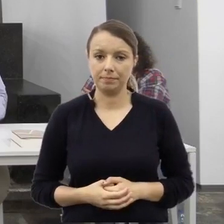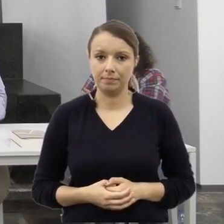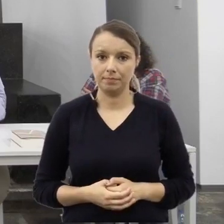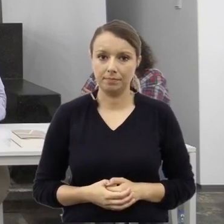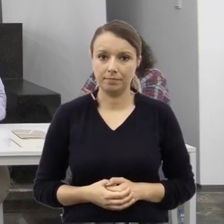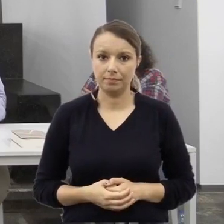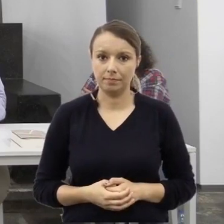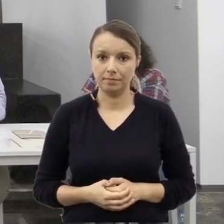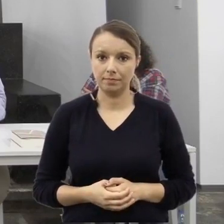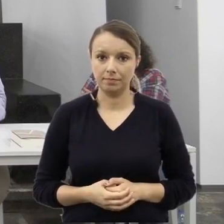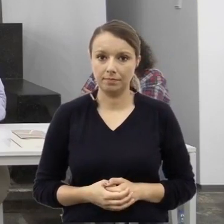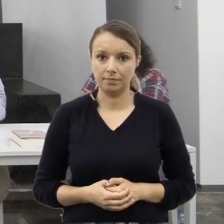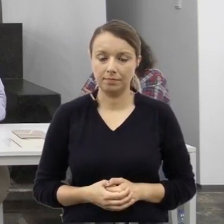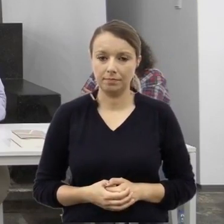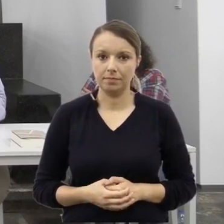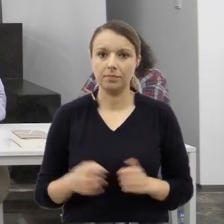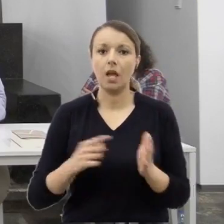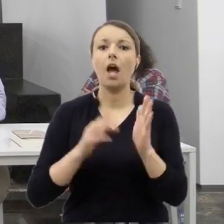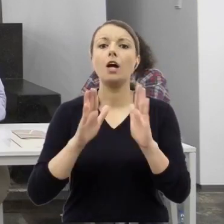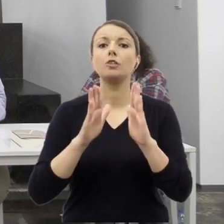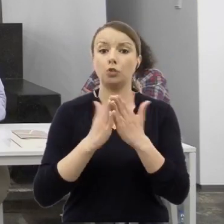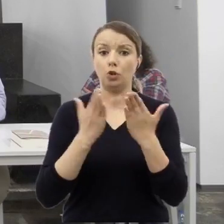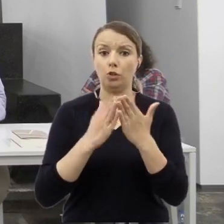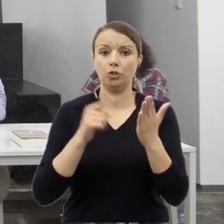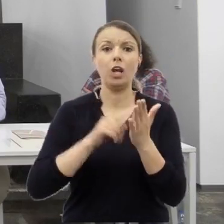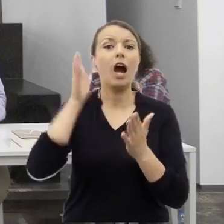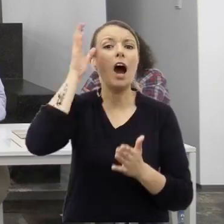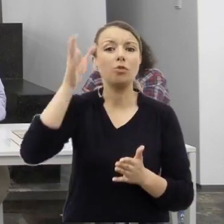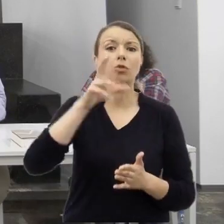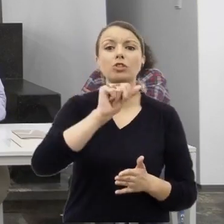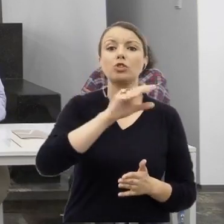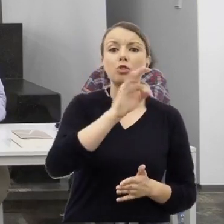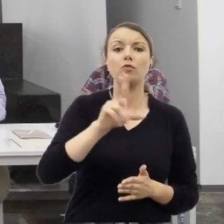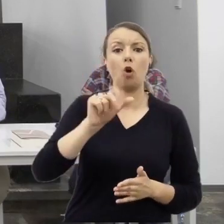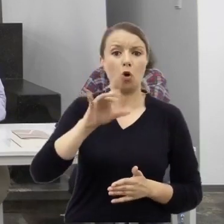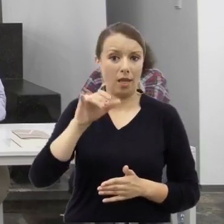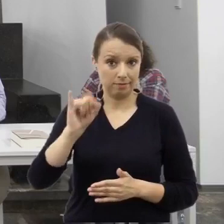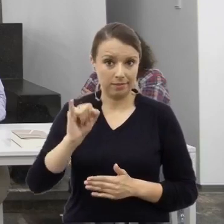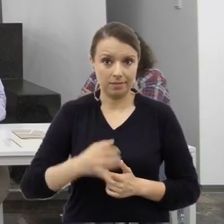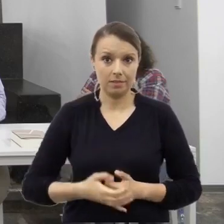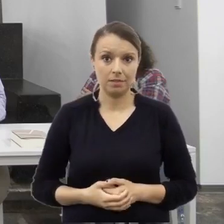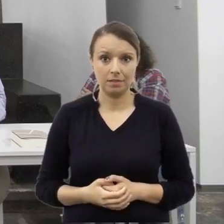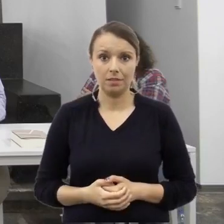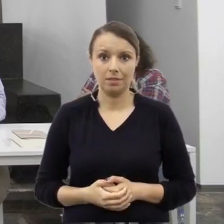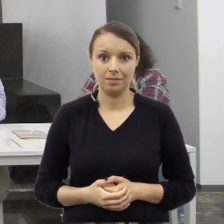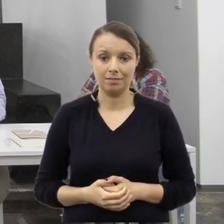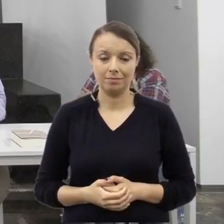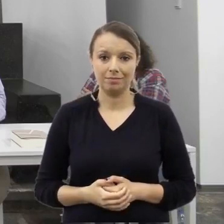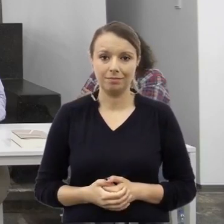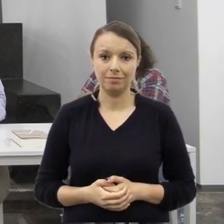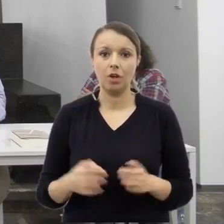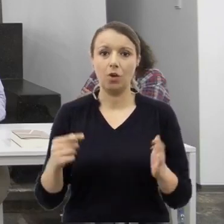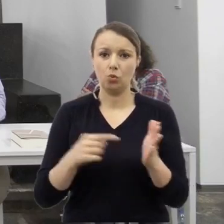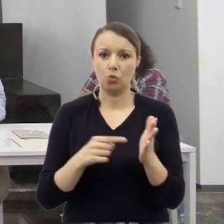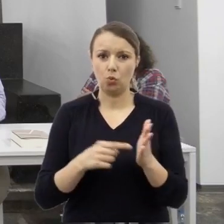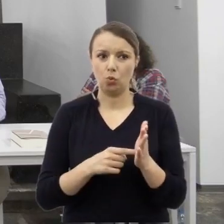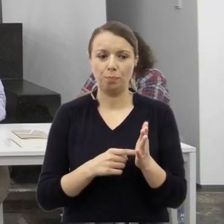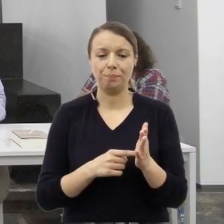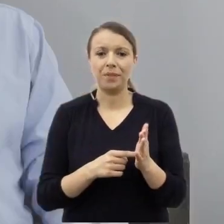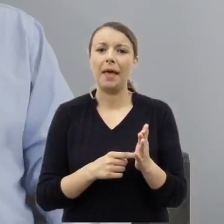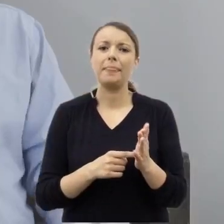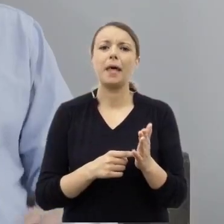Jeśli chodzi o książkę Krzysztofa Konkolewskiego, to tam prowokacja